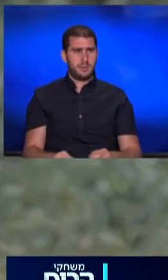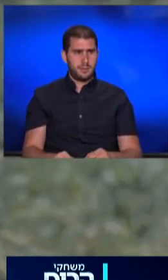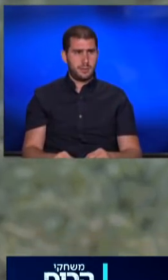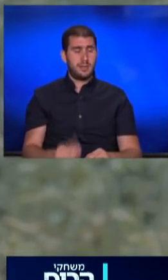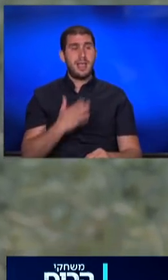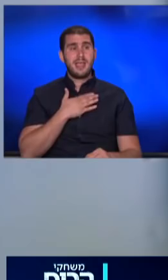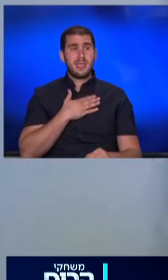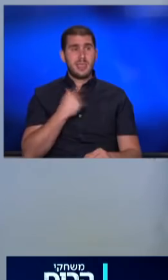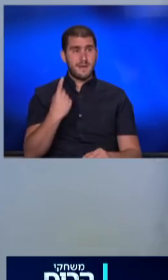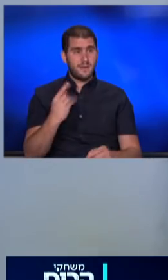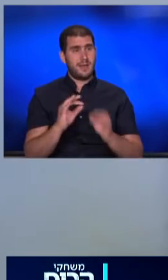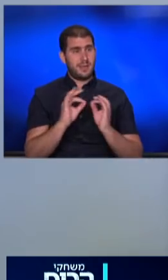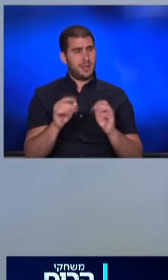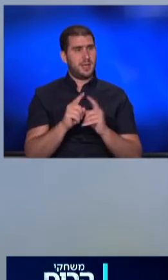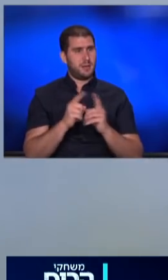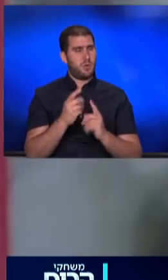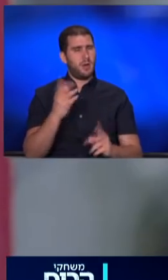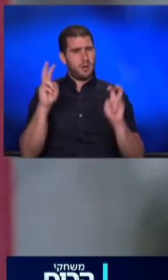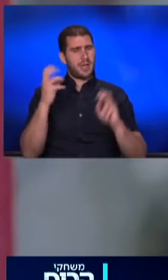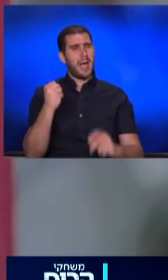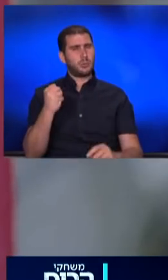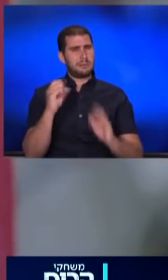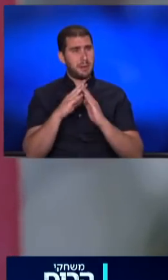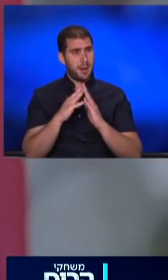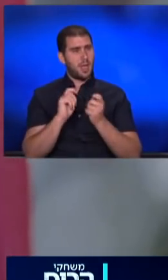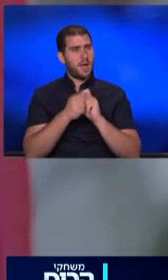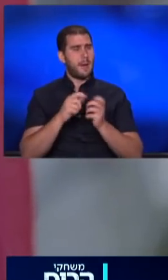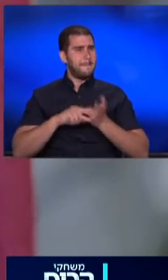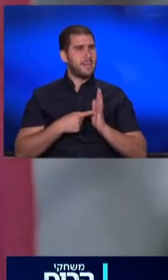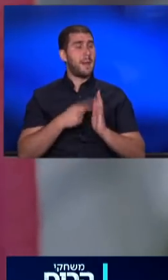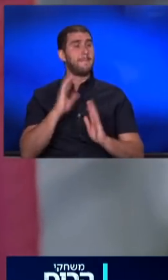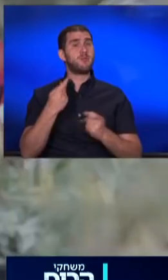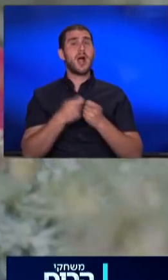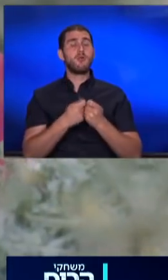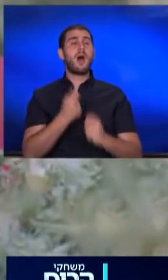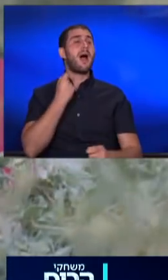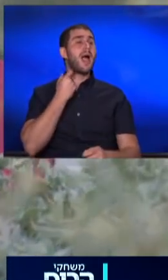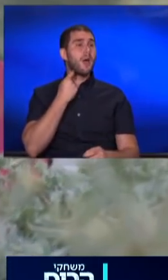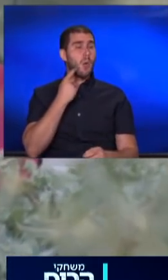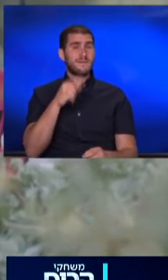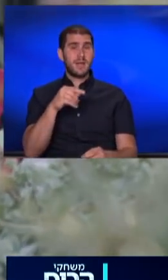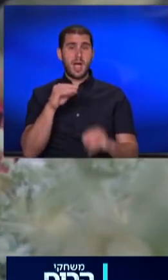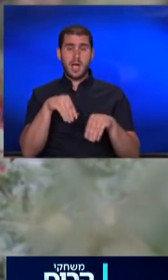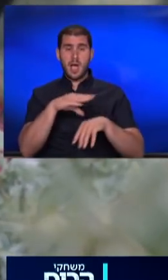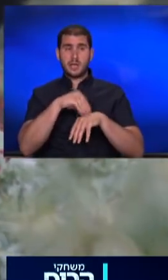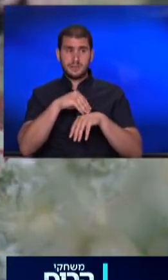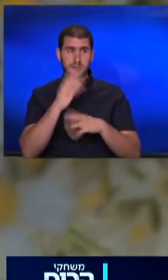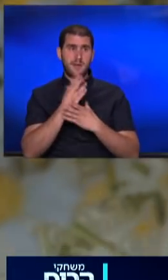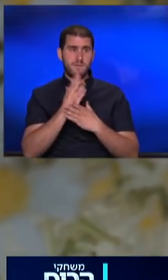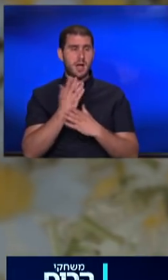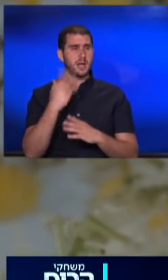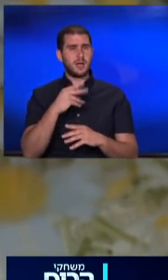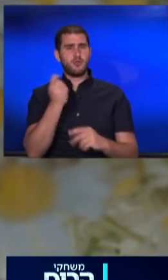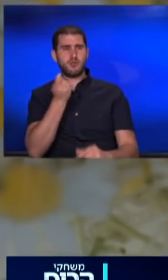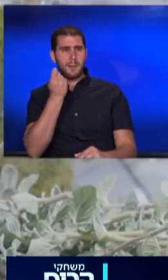התחביב הזה שהתחיל בתור פיקלס בבית, הפך כבר למטרה. כל מה שחשור לאלכוהול ועסבים, שיחקתי איתו. נענו את הימי